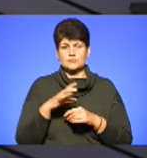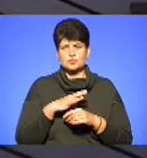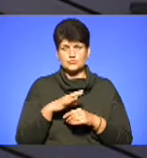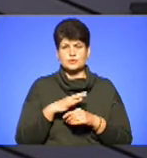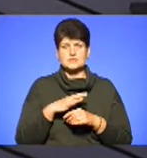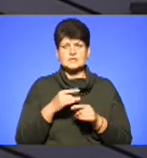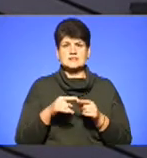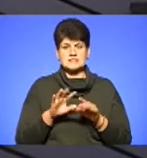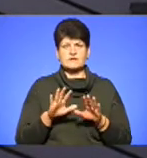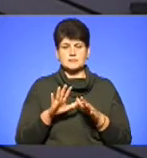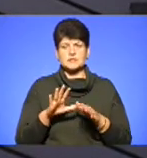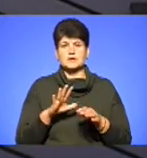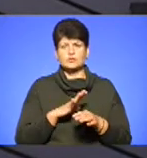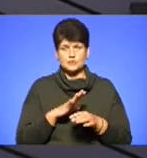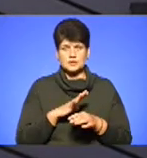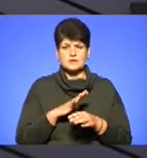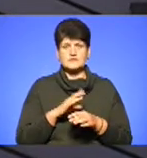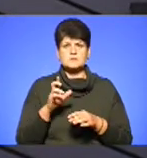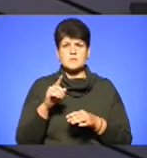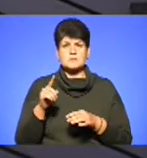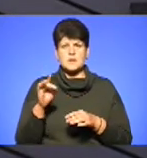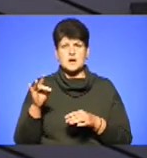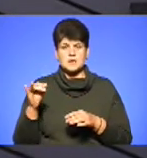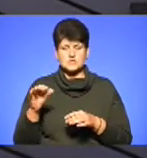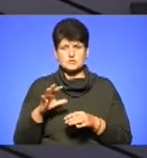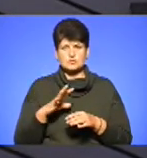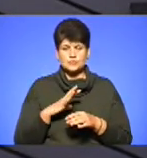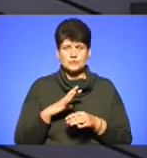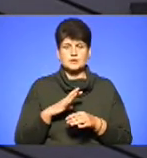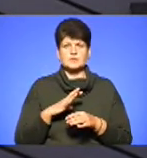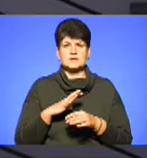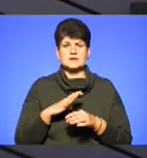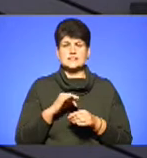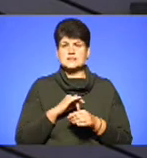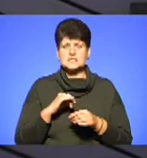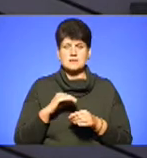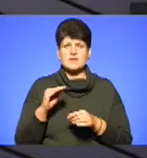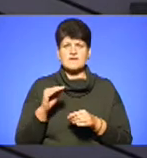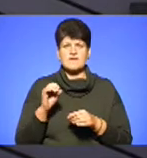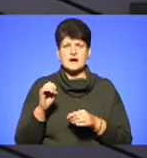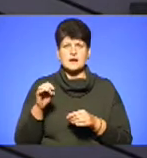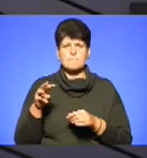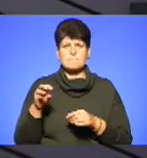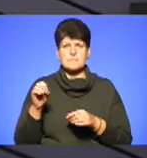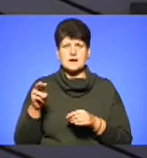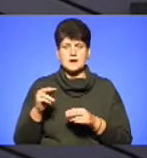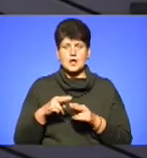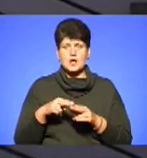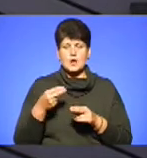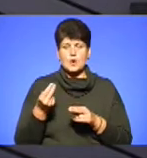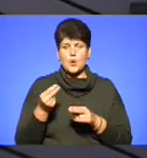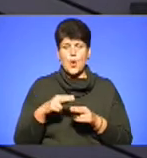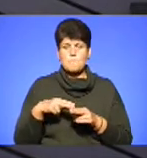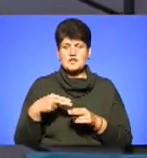Такі-такі випадки були, там по збаражі було. То самі фермери компенсували якраз ці збитки, які вони нанесли, вони